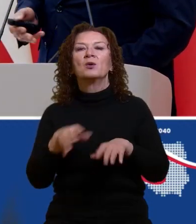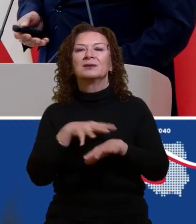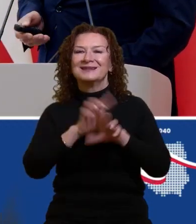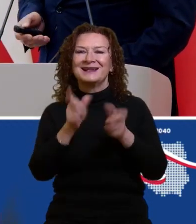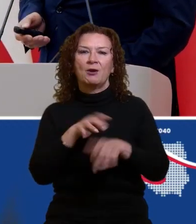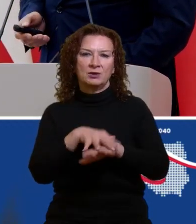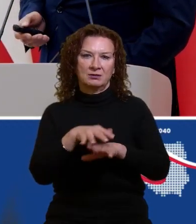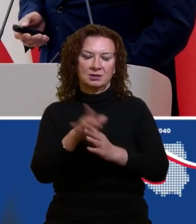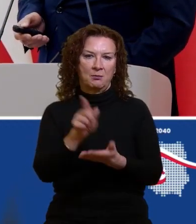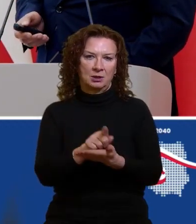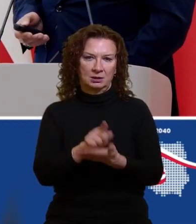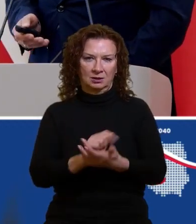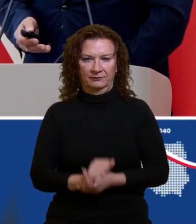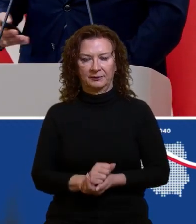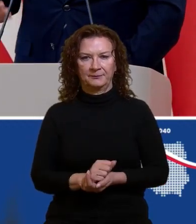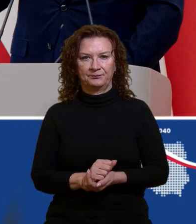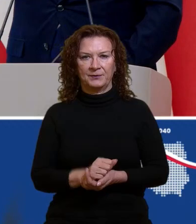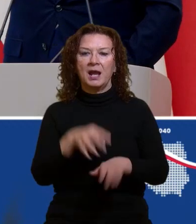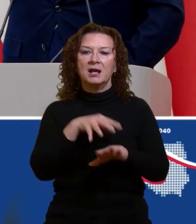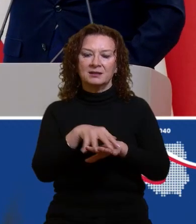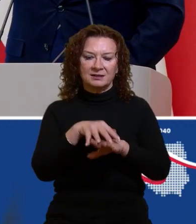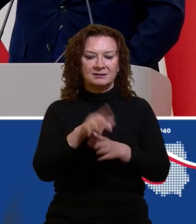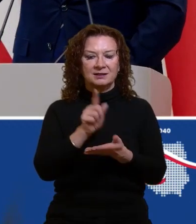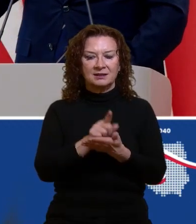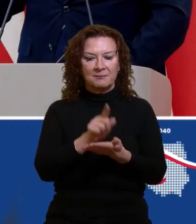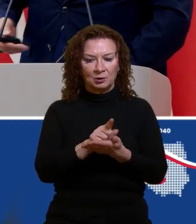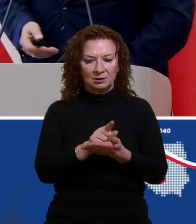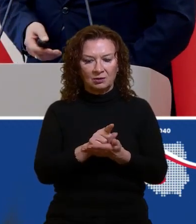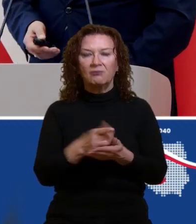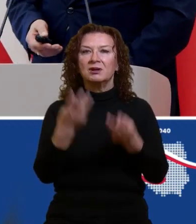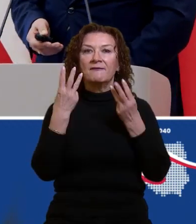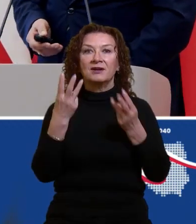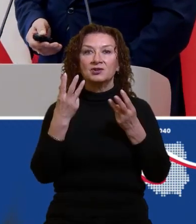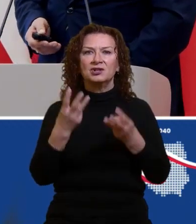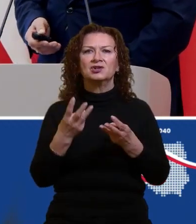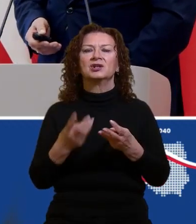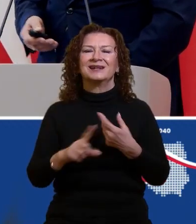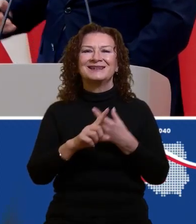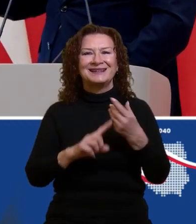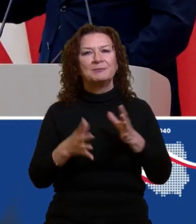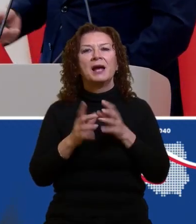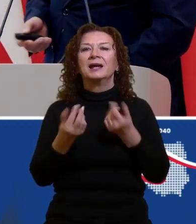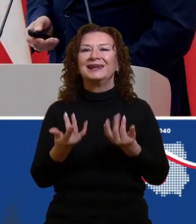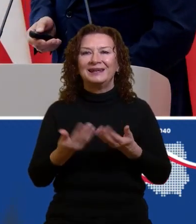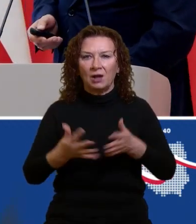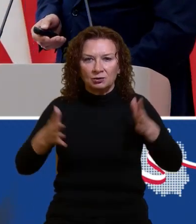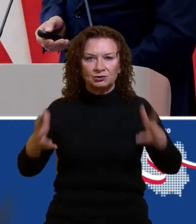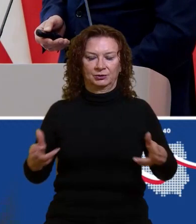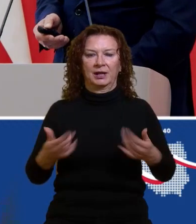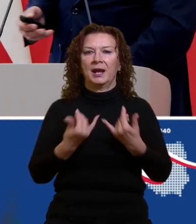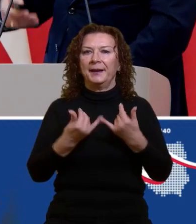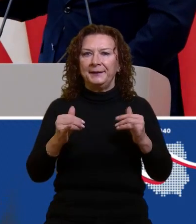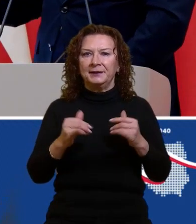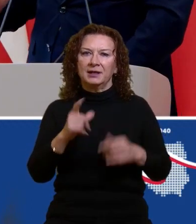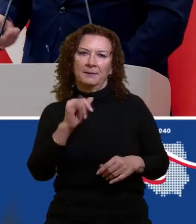Z punktu widzenia systemu podatkowego to oczywiście kluczowe znaczenie ma skala te rozwiązania inne w PIT-cie, czyli